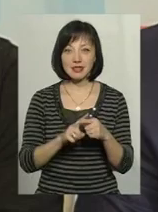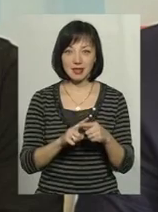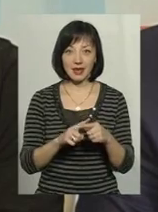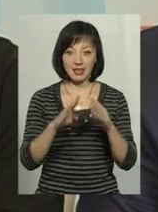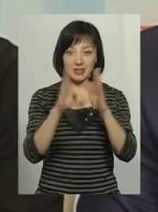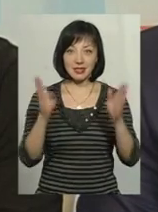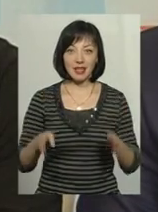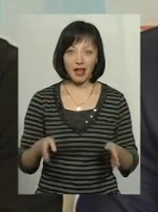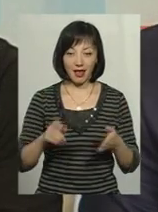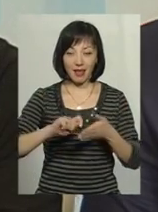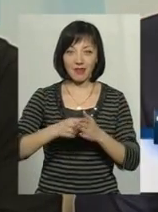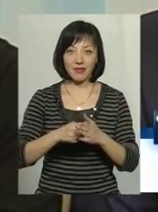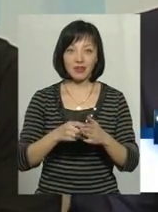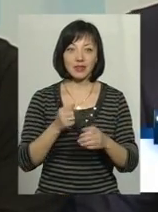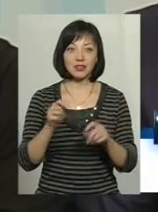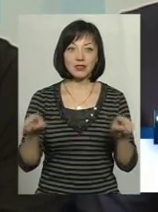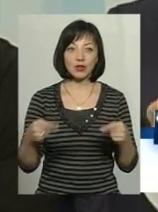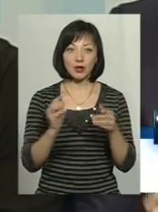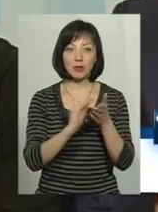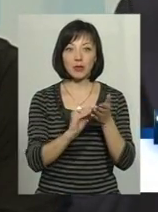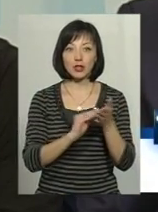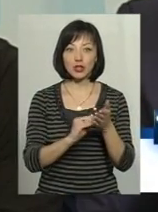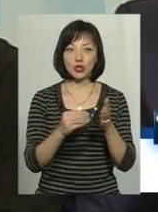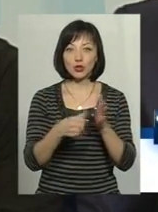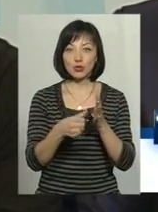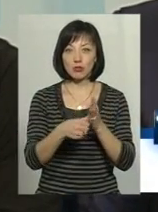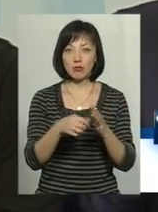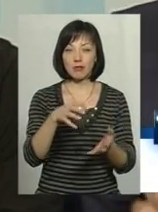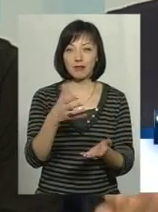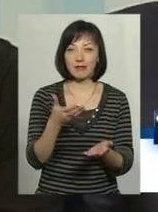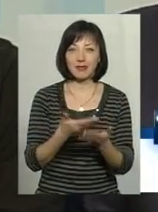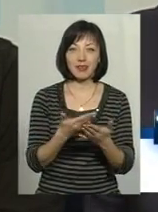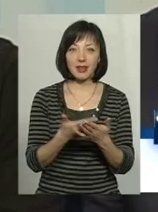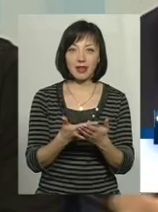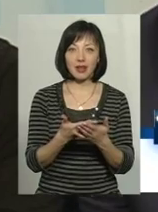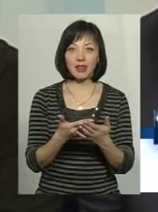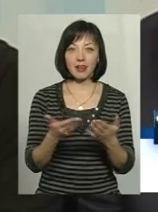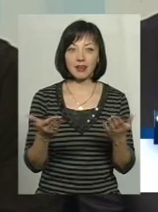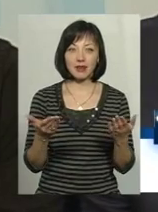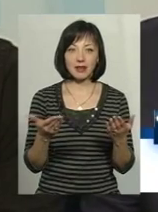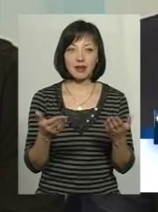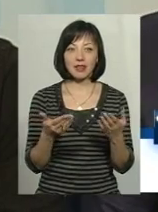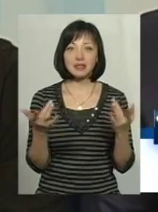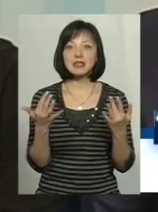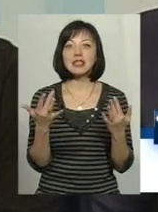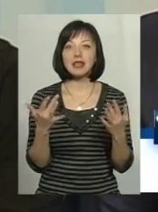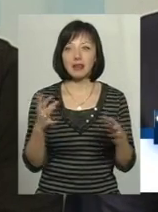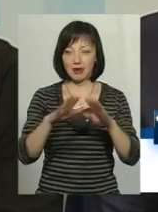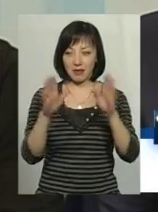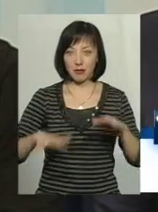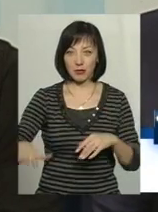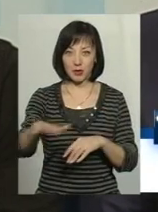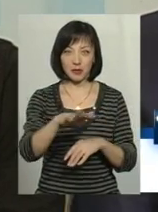знаю, сейф створили активісти, де ти пишеш суму, і тобі кажуть, там, банці може зберігати, валіза потрібна, окрема прибудова. Ну, тобто,